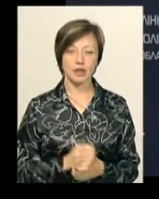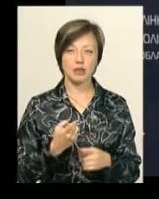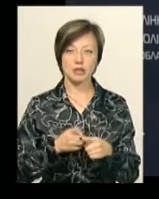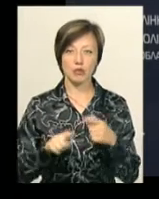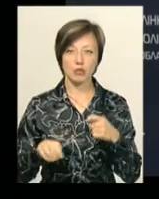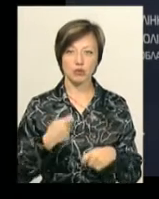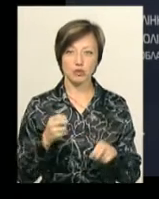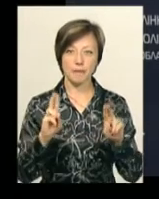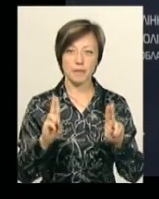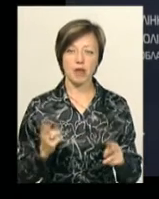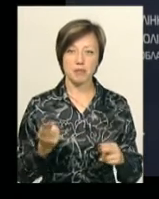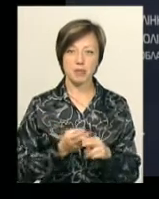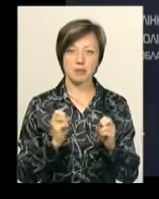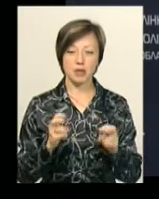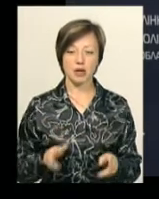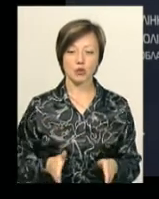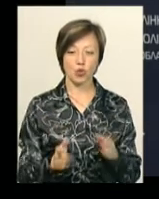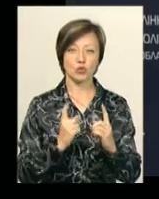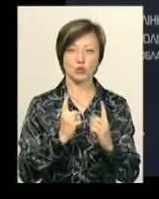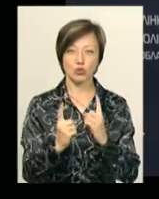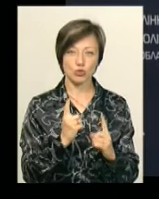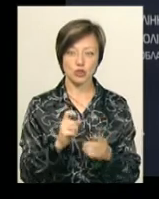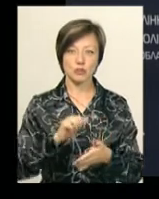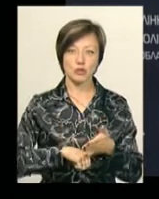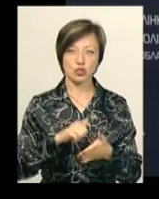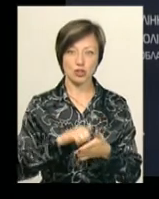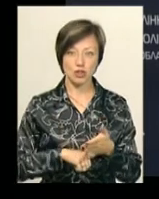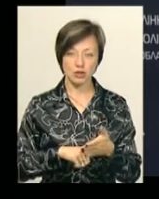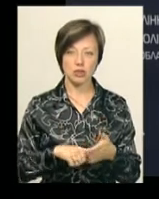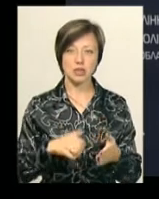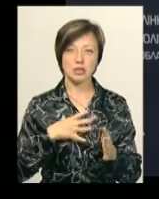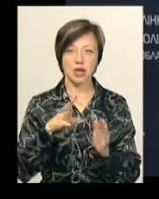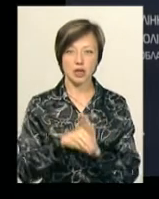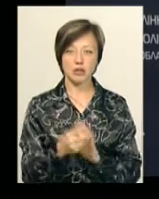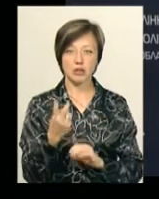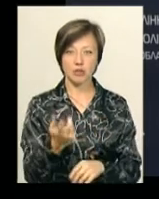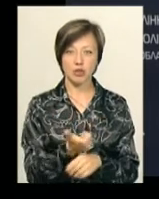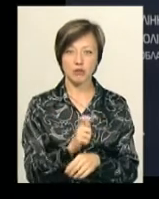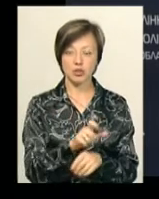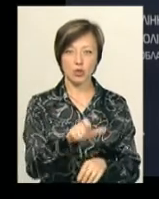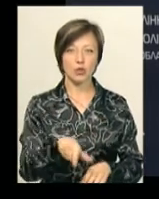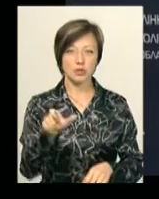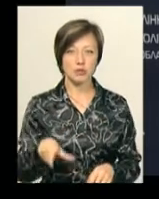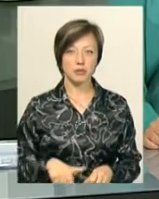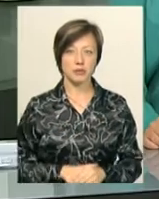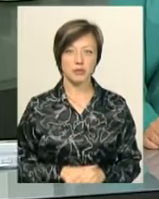порушення правил безпеки дорожнього руху, що спричинило загибель двох і більше осіб.